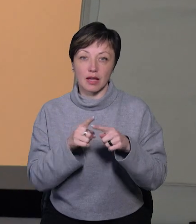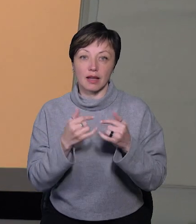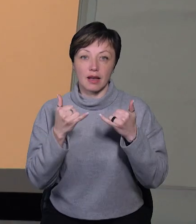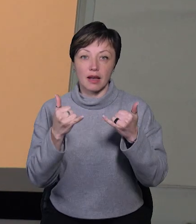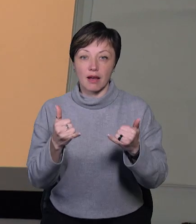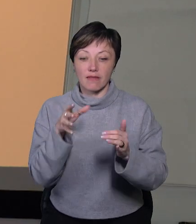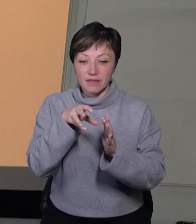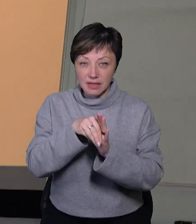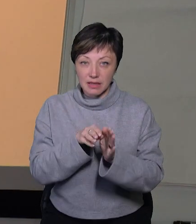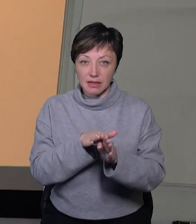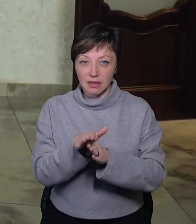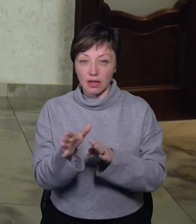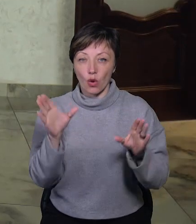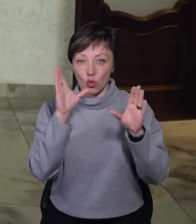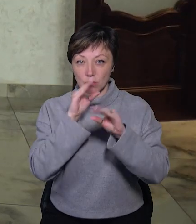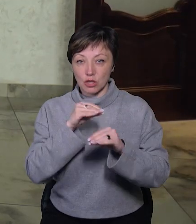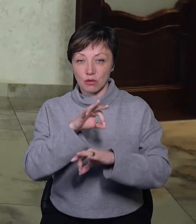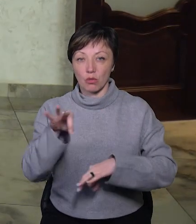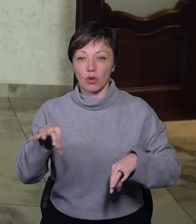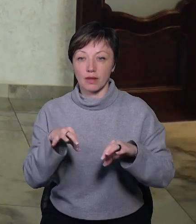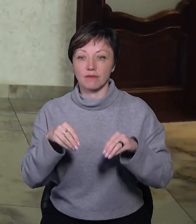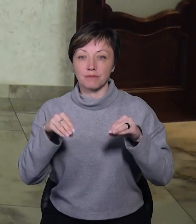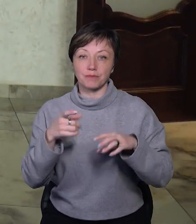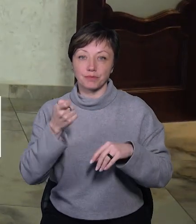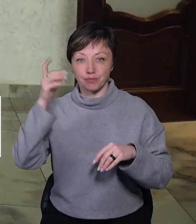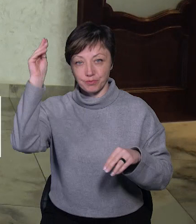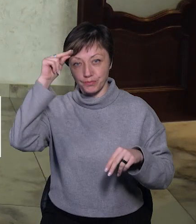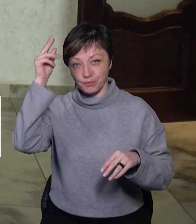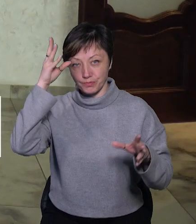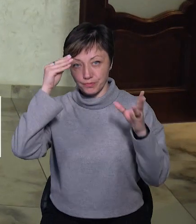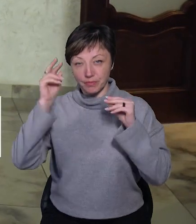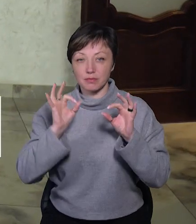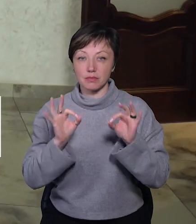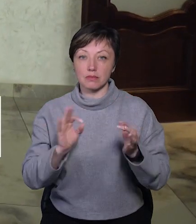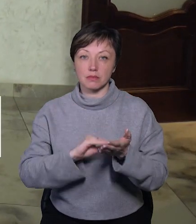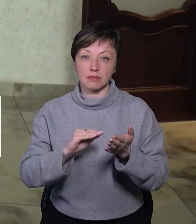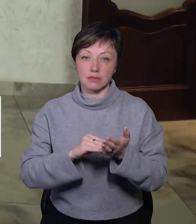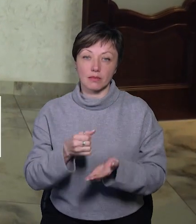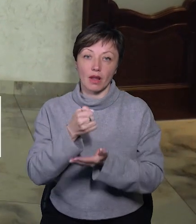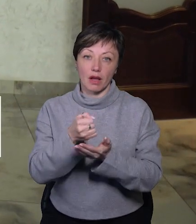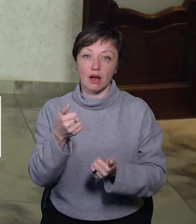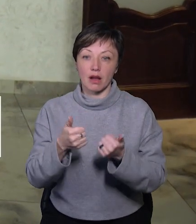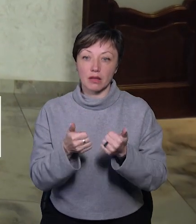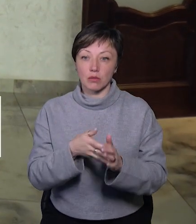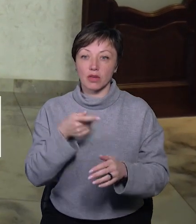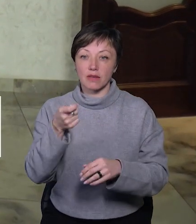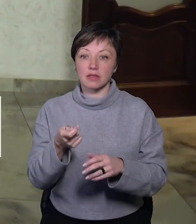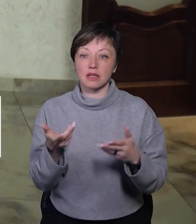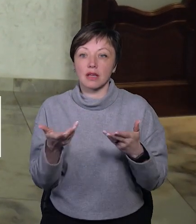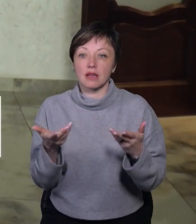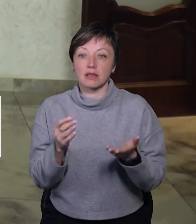для втілення успішних проєктів. Ми вирішили трошки повчитися, як правильно написати гранти, подаватися на ці гранти,